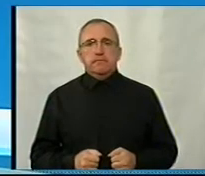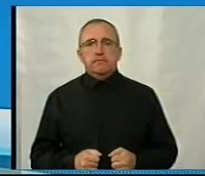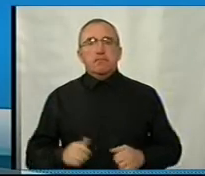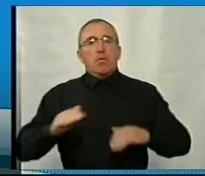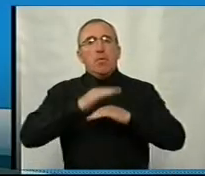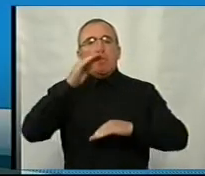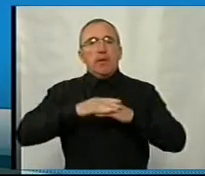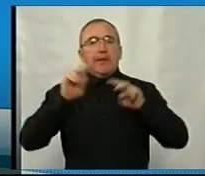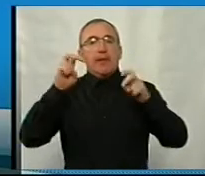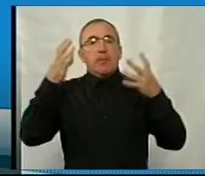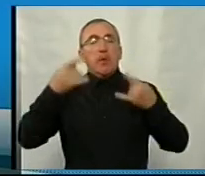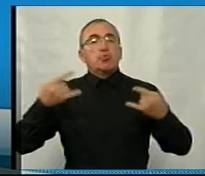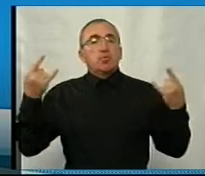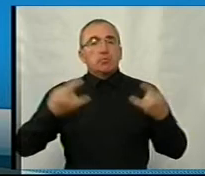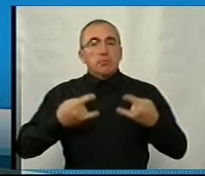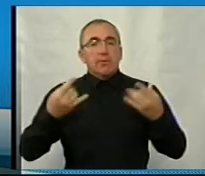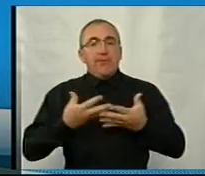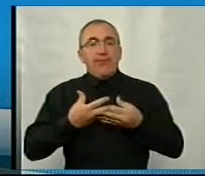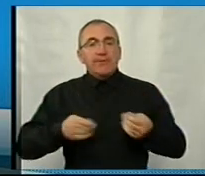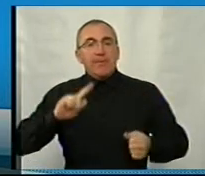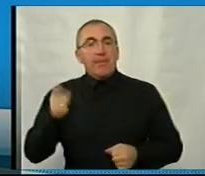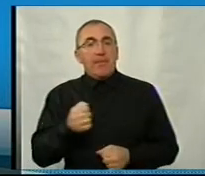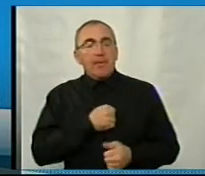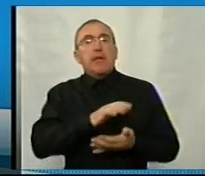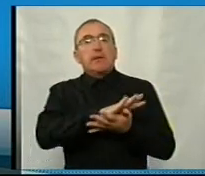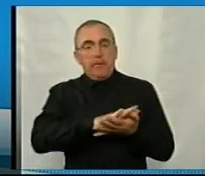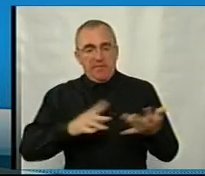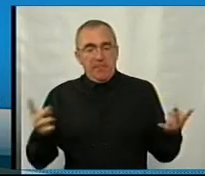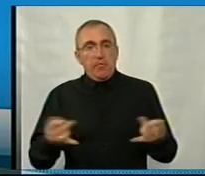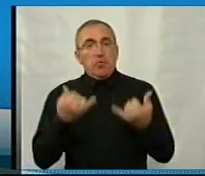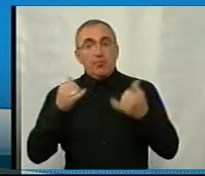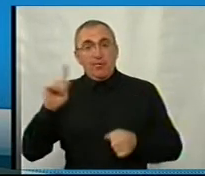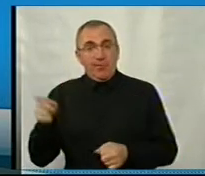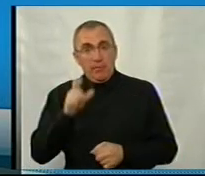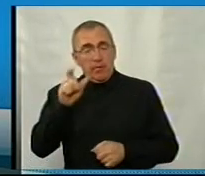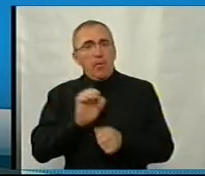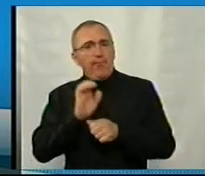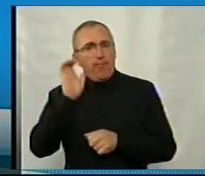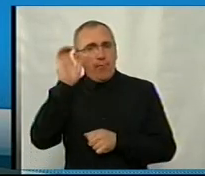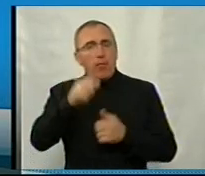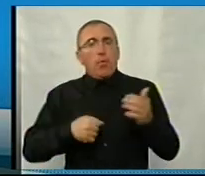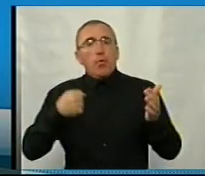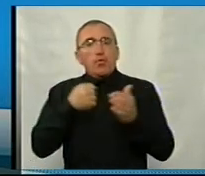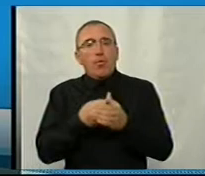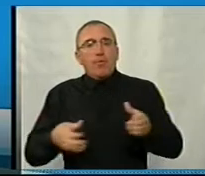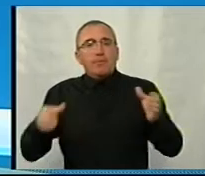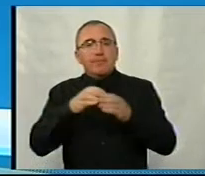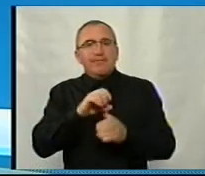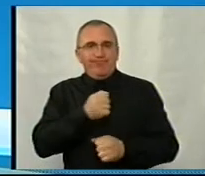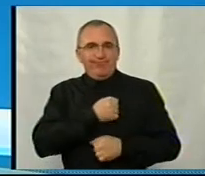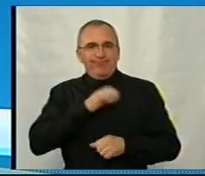Добрий вечір, тема дня на Суспільному. Весняний призов триває. Сьогодні призовників почали відправляти до лав Збройних сил.